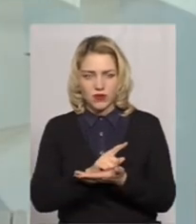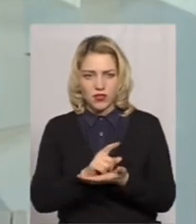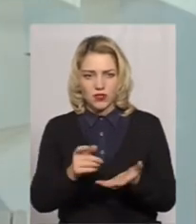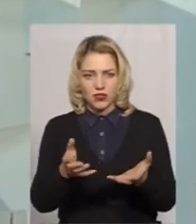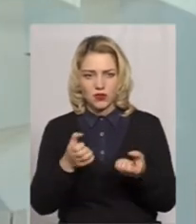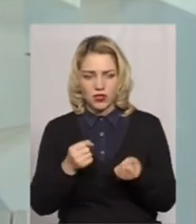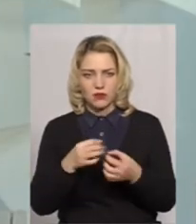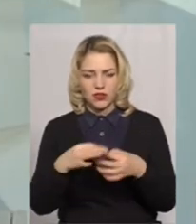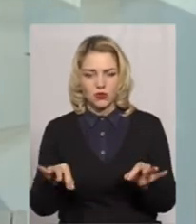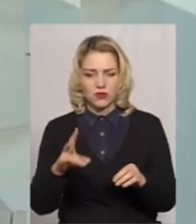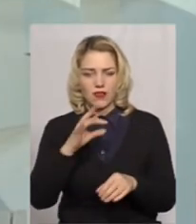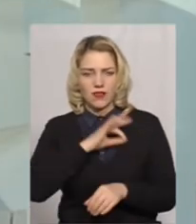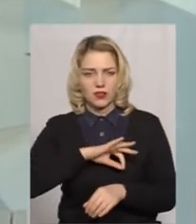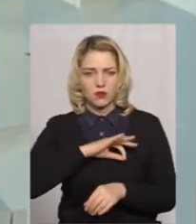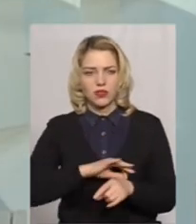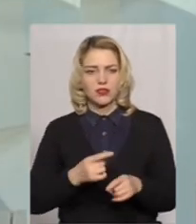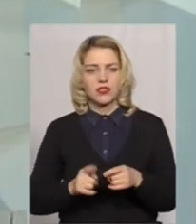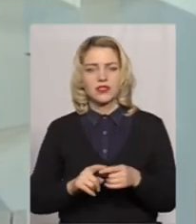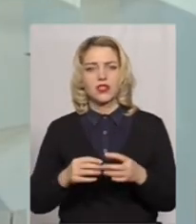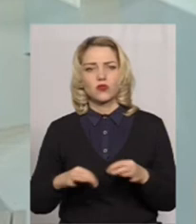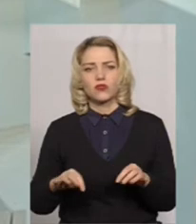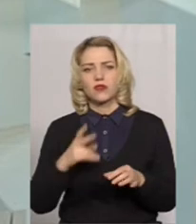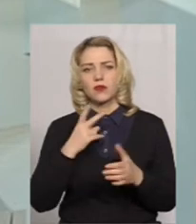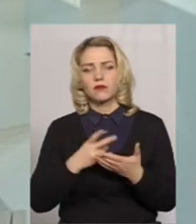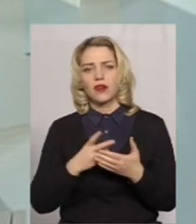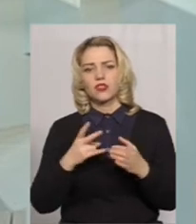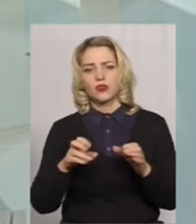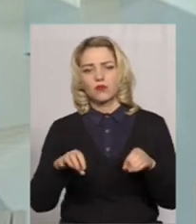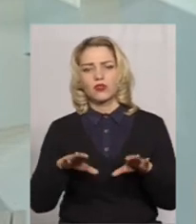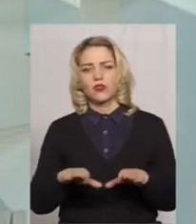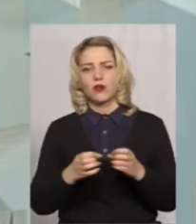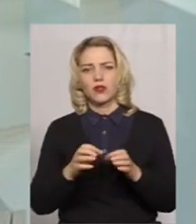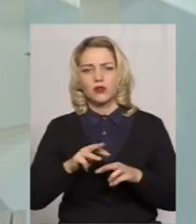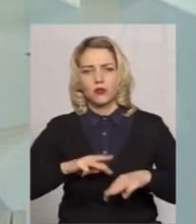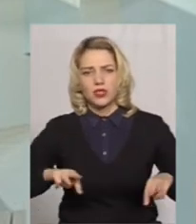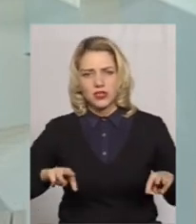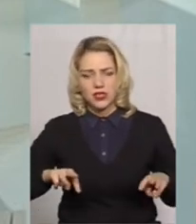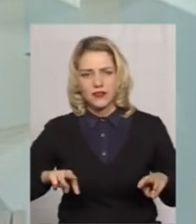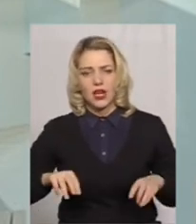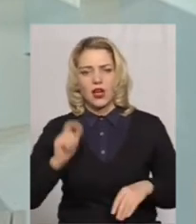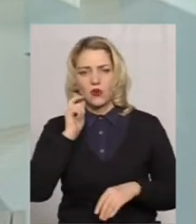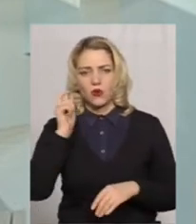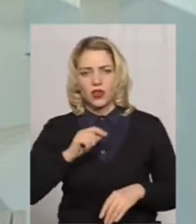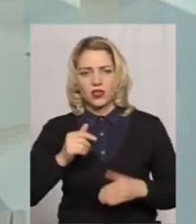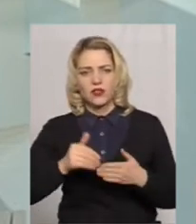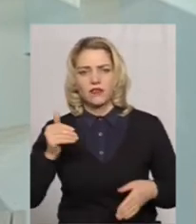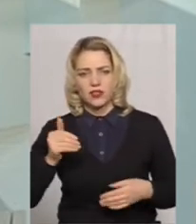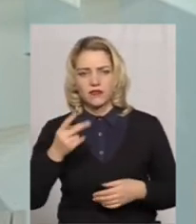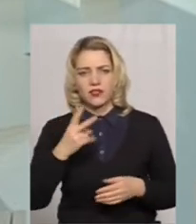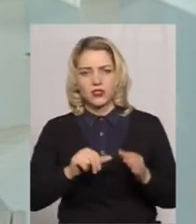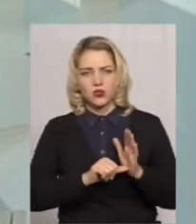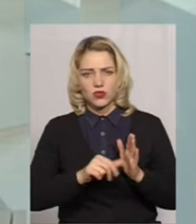'язаний отримати дозвіл на експлуатацію. Цей дозвіл передбачений постановою Кабінету міністрів України від